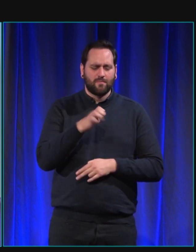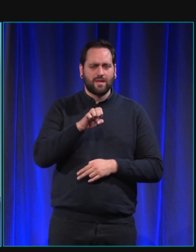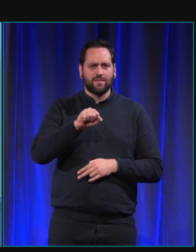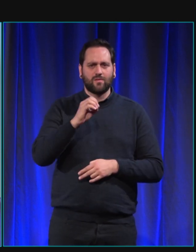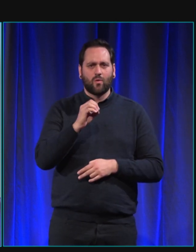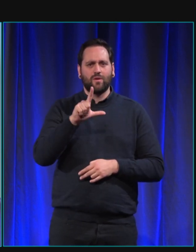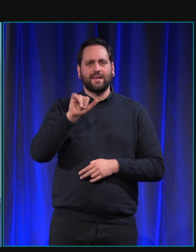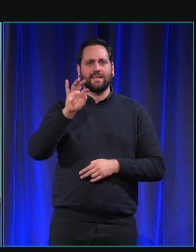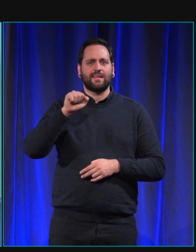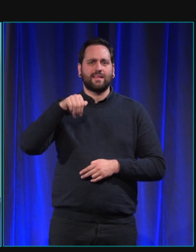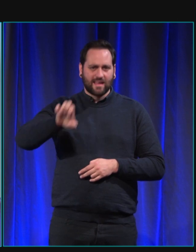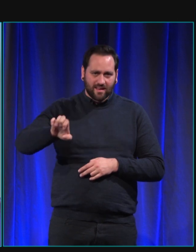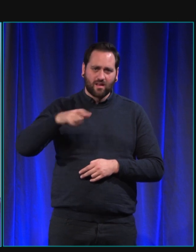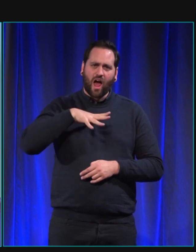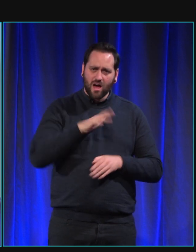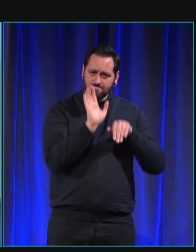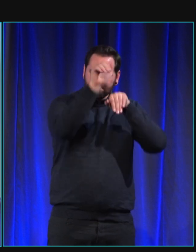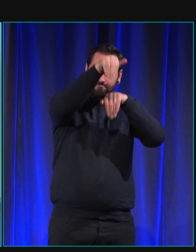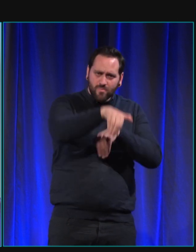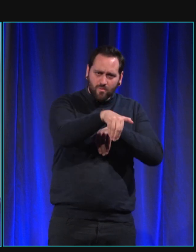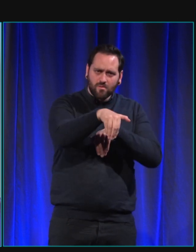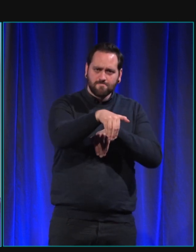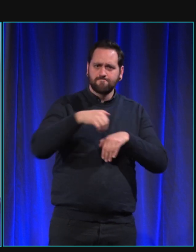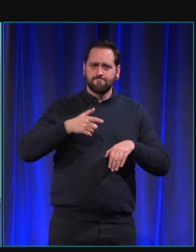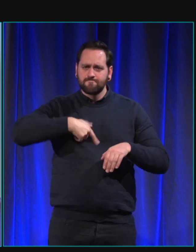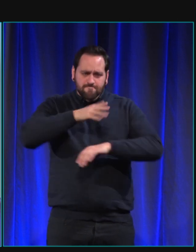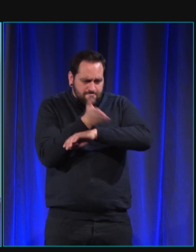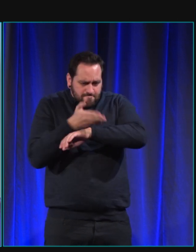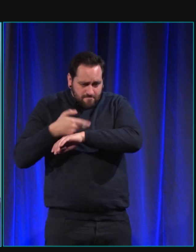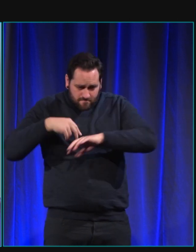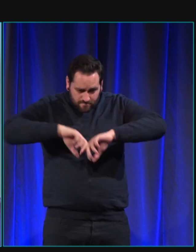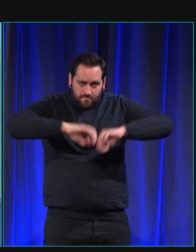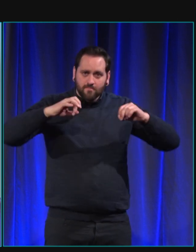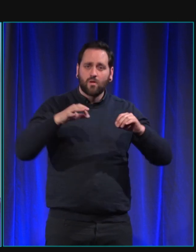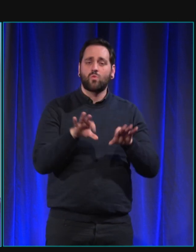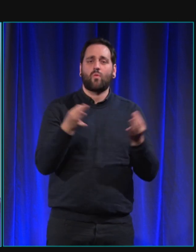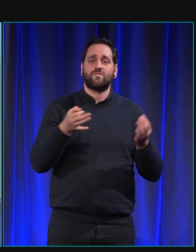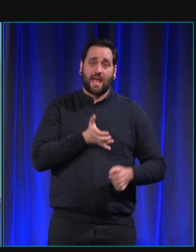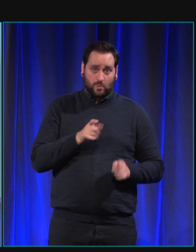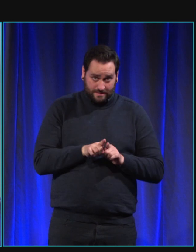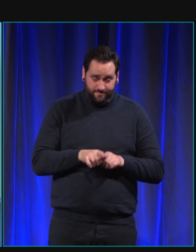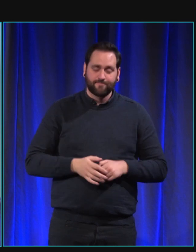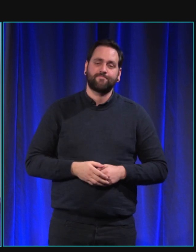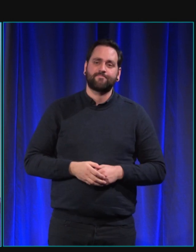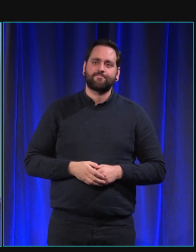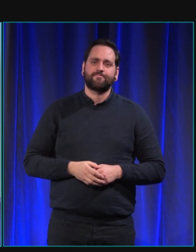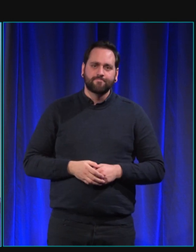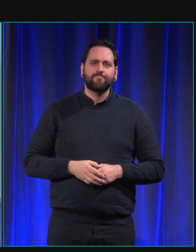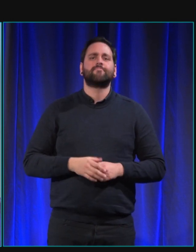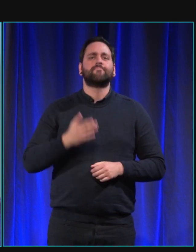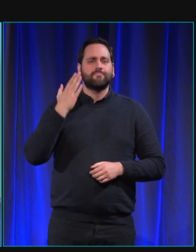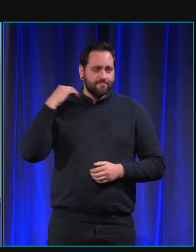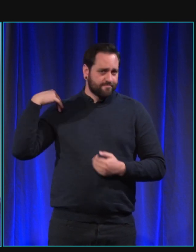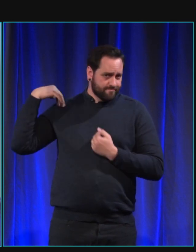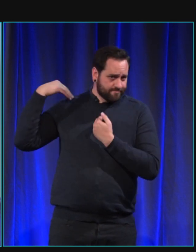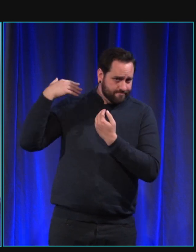qui montrent bien que cette relation est très ancienne. Et avec la sélection également artificielle, qui a eu lieu au cours de ces derniers